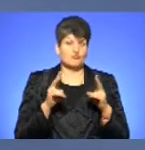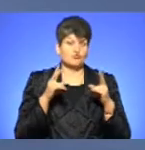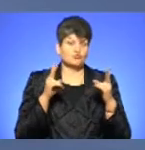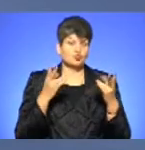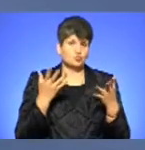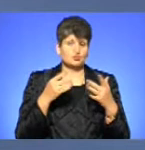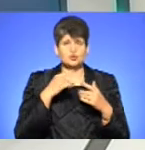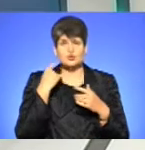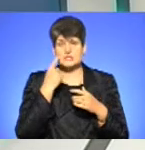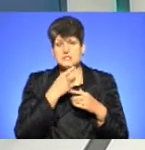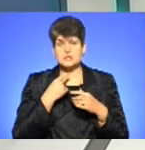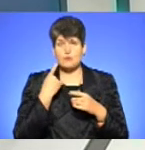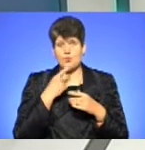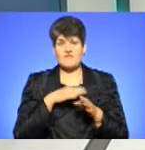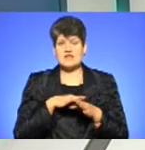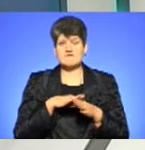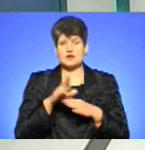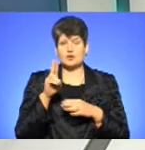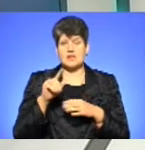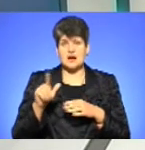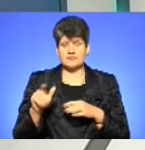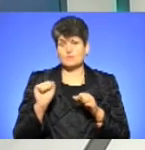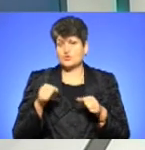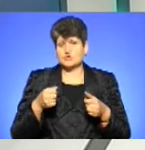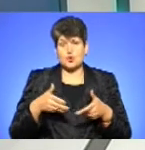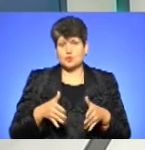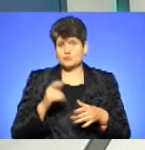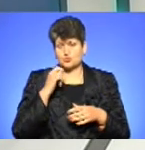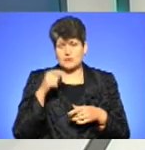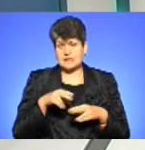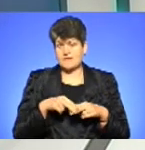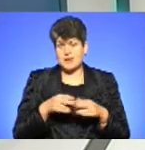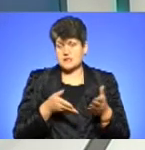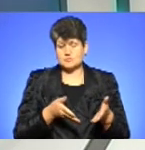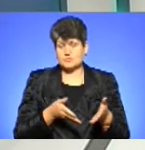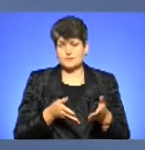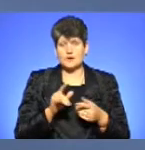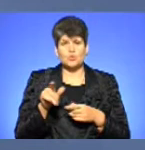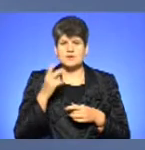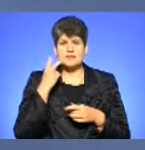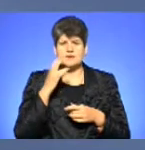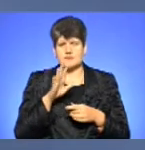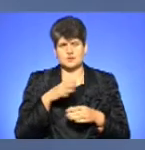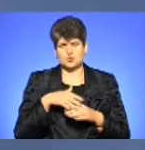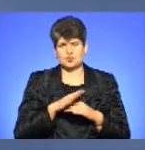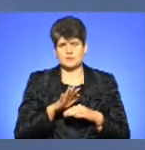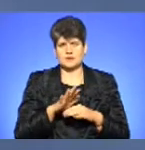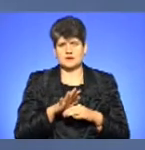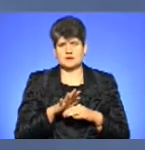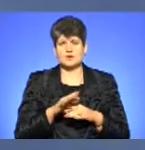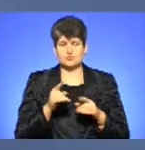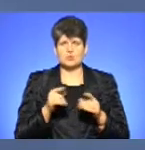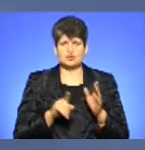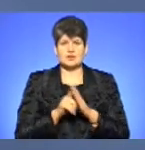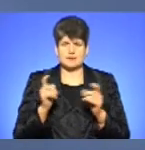російськомовний виконавець, хоча він може бути і родом з України, по паспорту, так? Люди не завжди розуміють, і тоді вже виникають, на жаль,